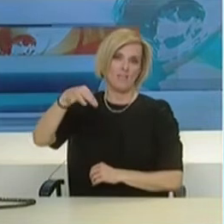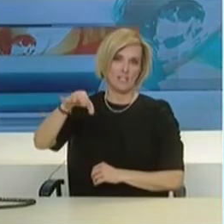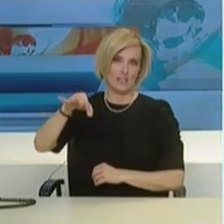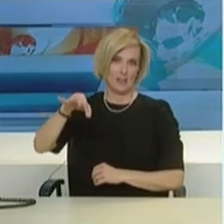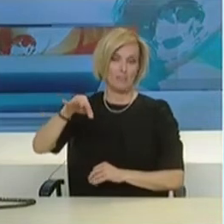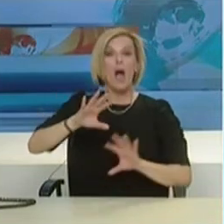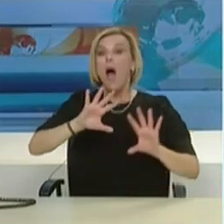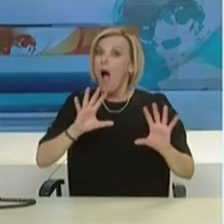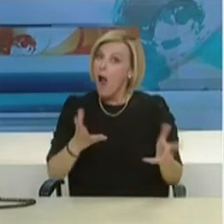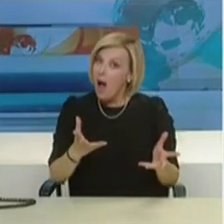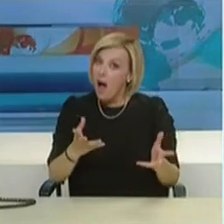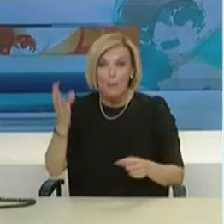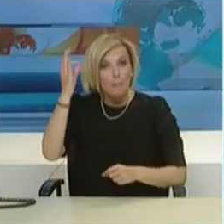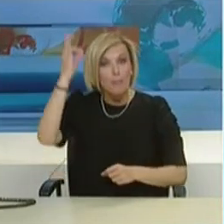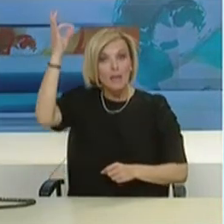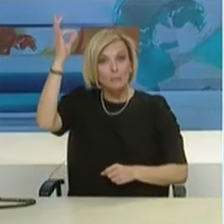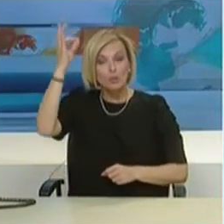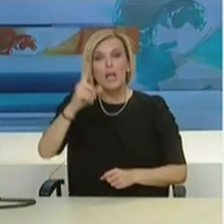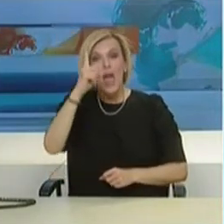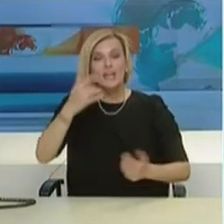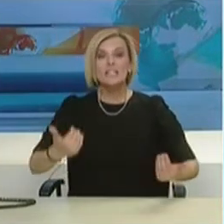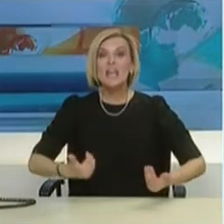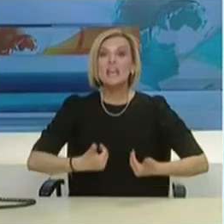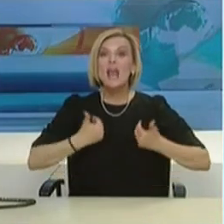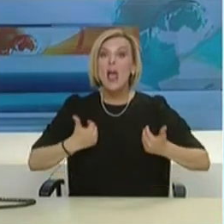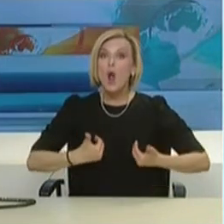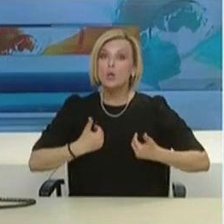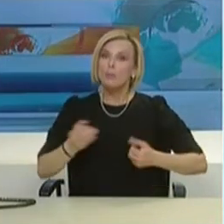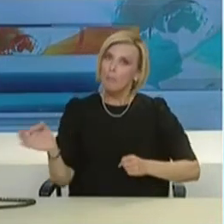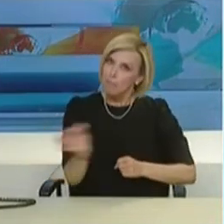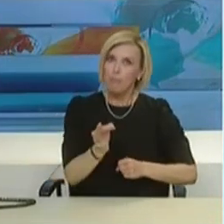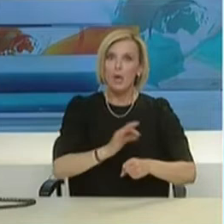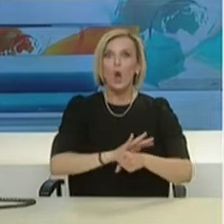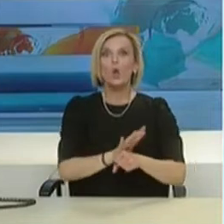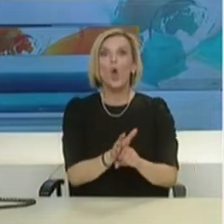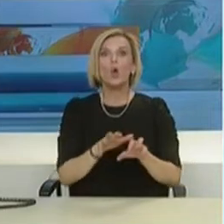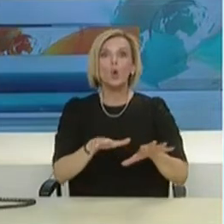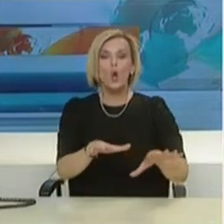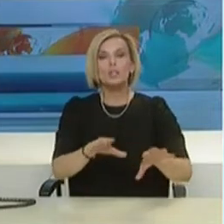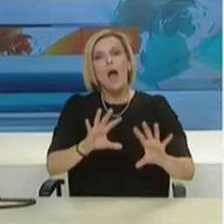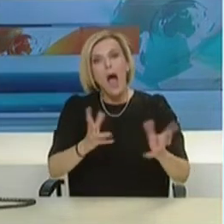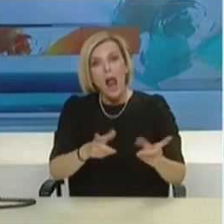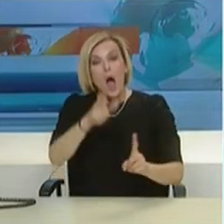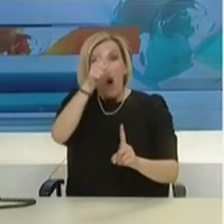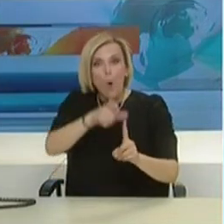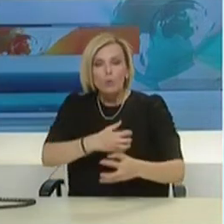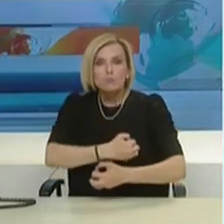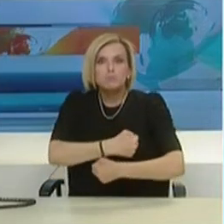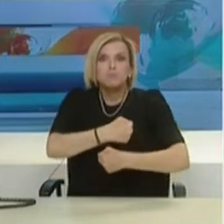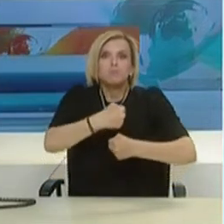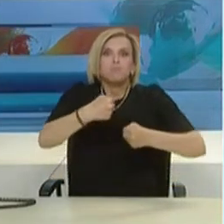νεαρό άνθρωπο, οποίος το μόνο πρόβλημά του είναι η παχυσαρκία, η οποία γνωρίζουμε ότι είναι παράγοντας κινδύνο για